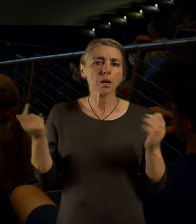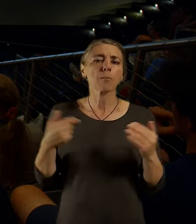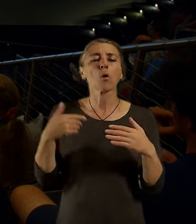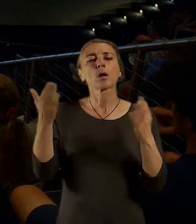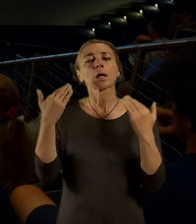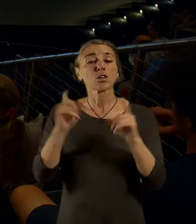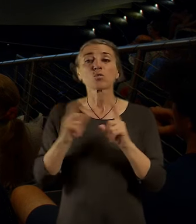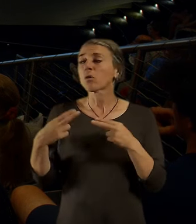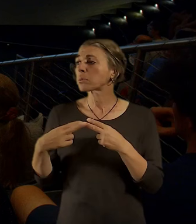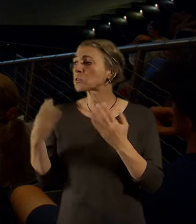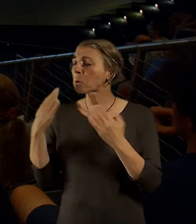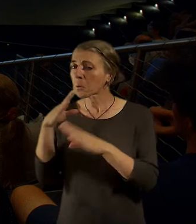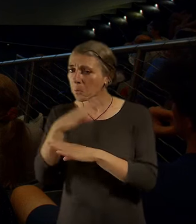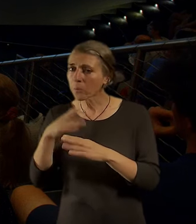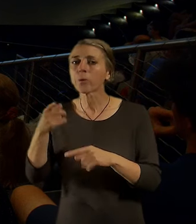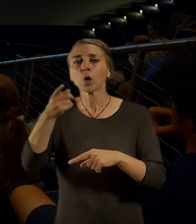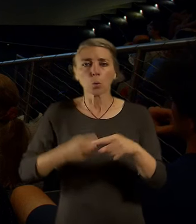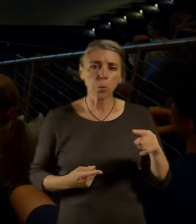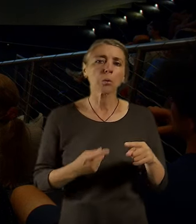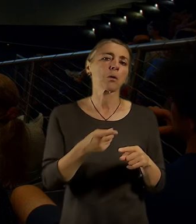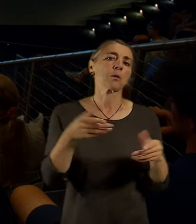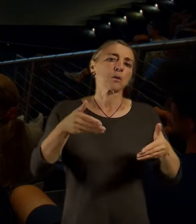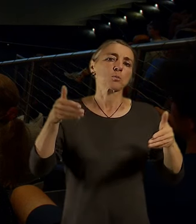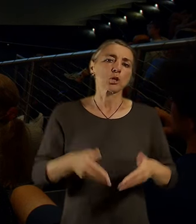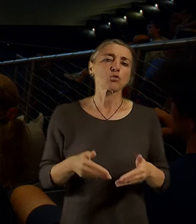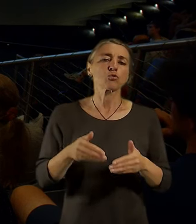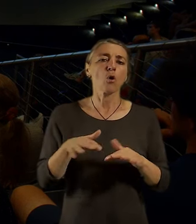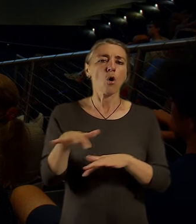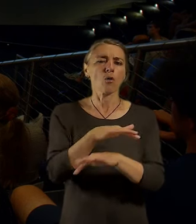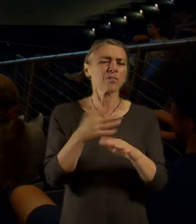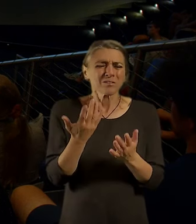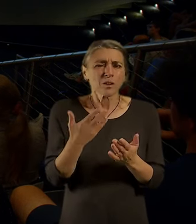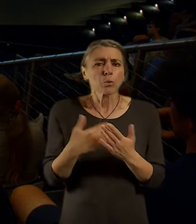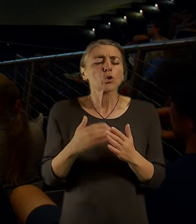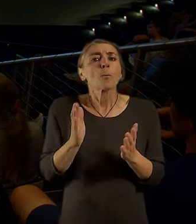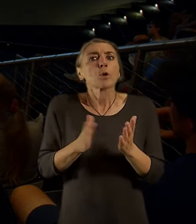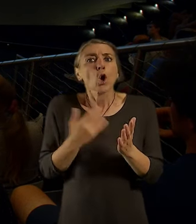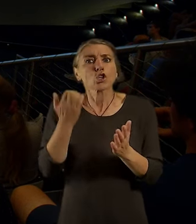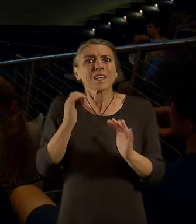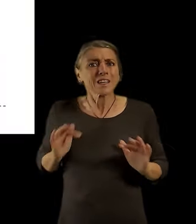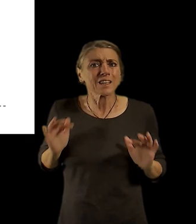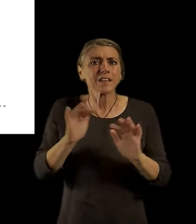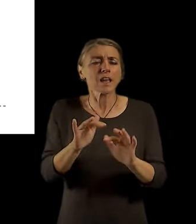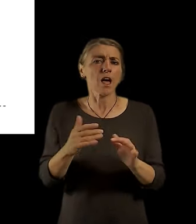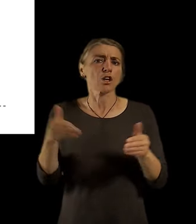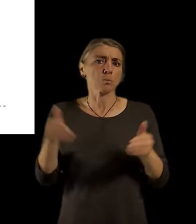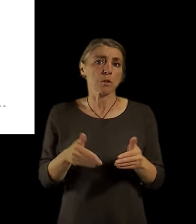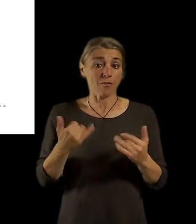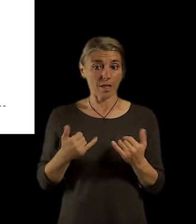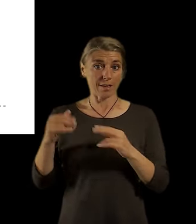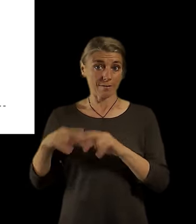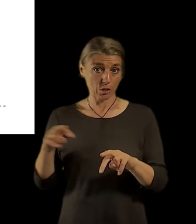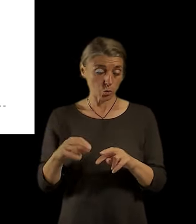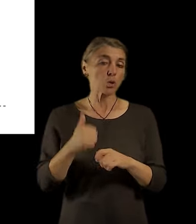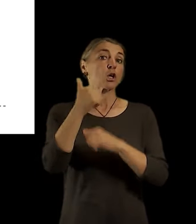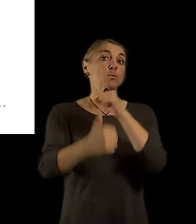dostupný park, nebo jaká vlastně je ta návštěvnost hřbitovů. A tento rok se tím budeme více zabývat, tak příští rok, až se podíváte